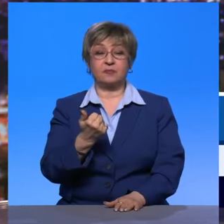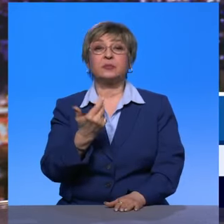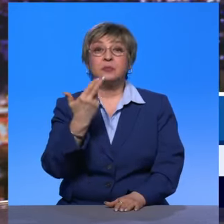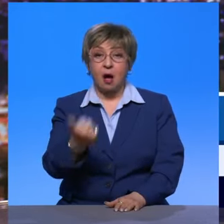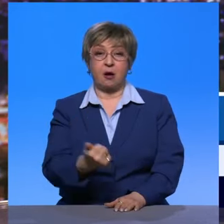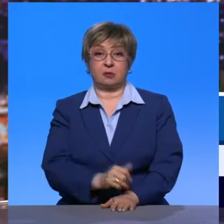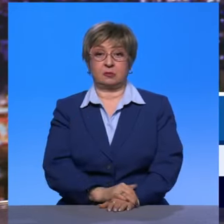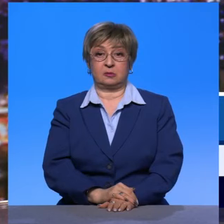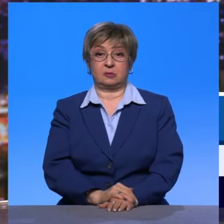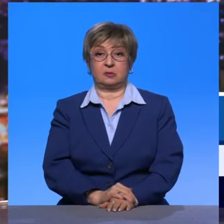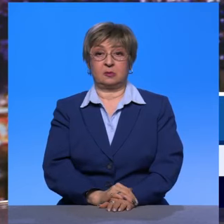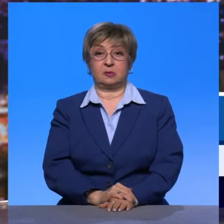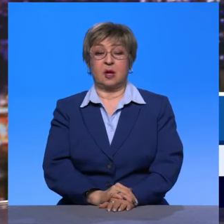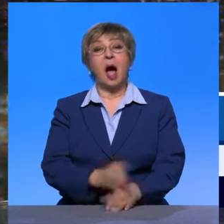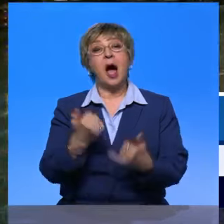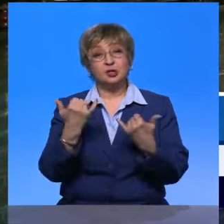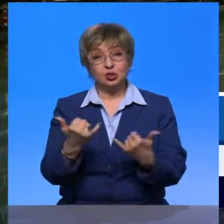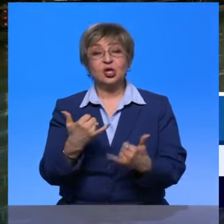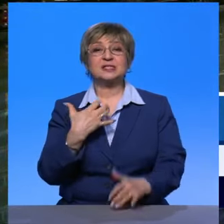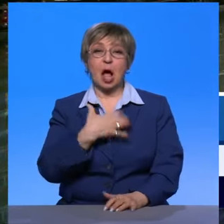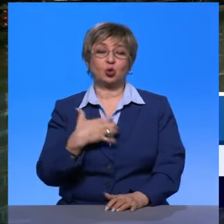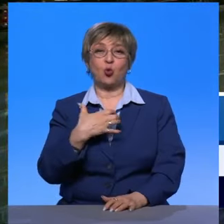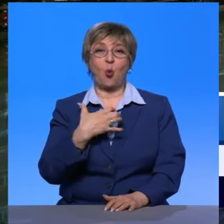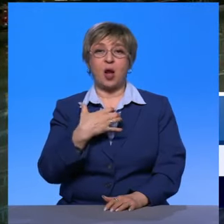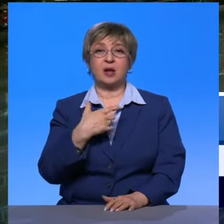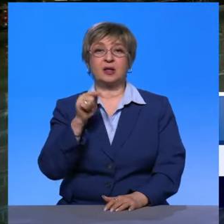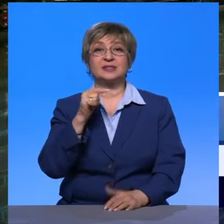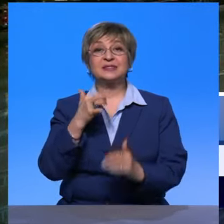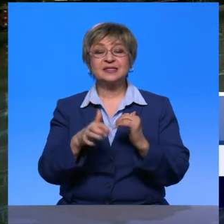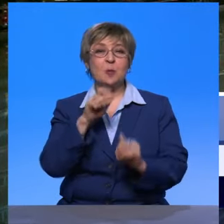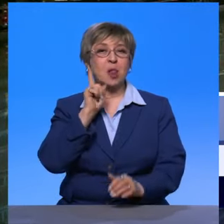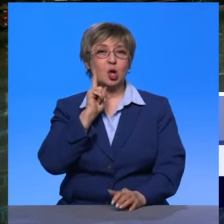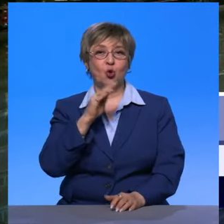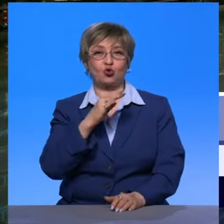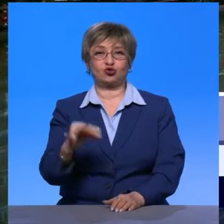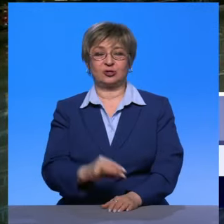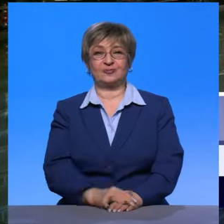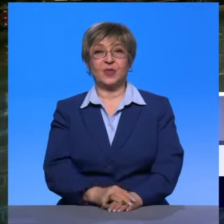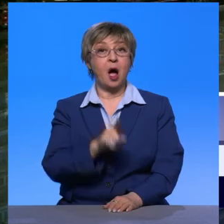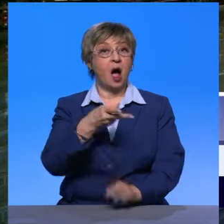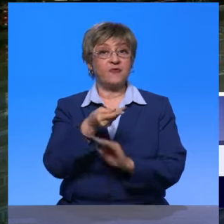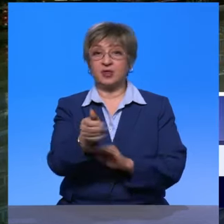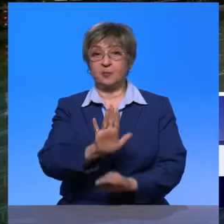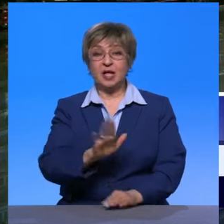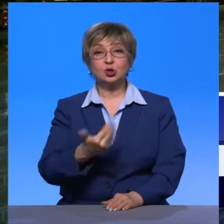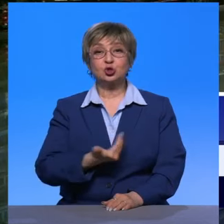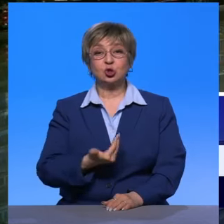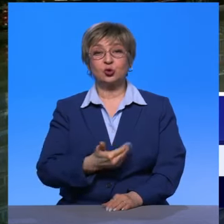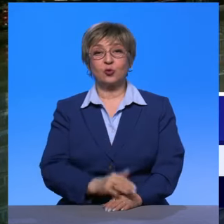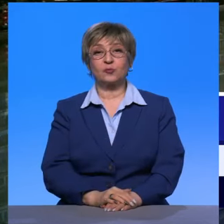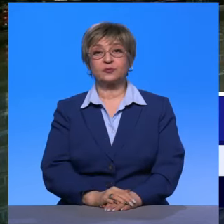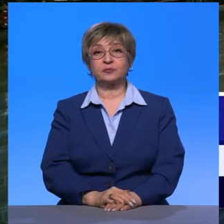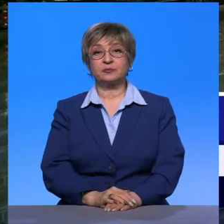сейчас такая актуальна, именно среди нас, среди молодежи. А вы вообще не оплачиваете никакие издержки за